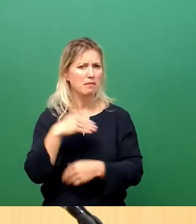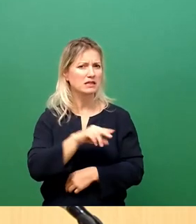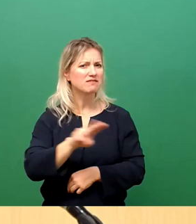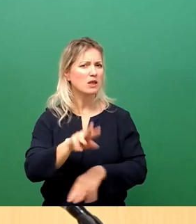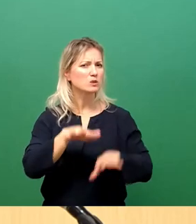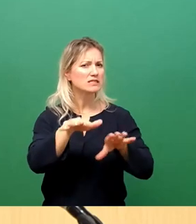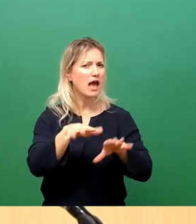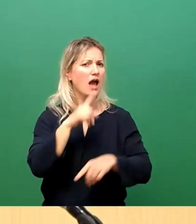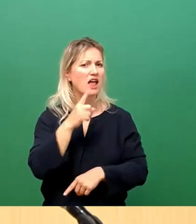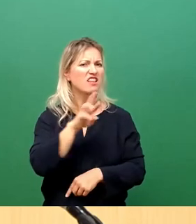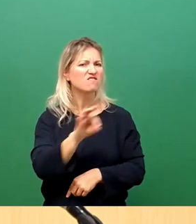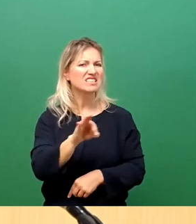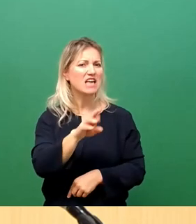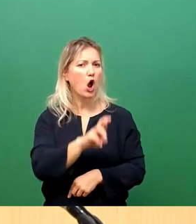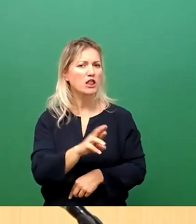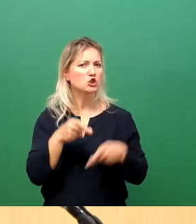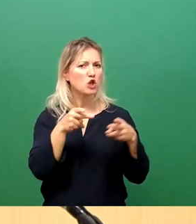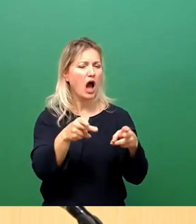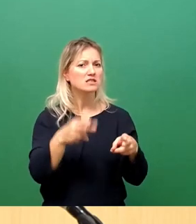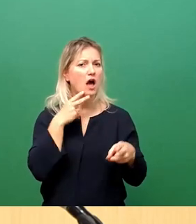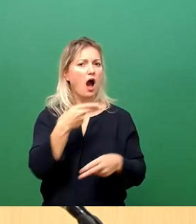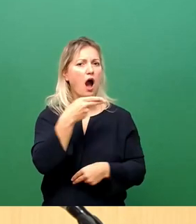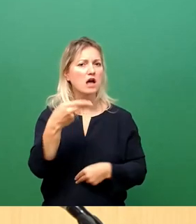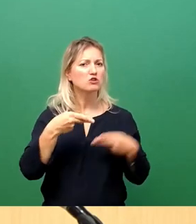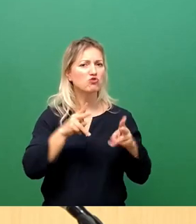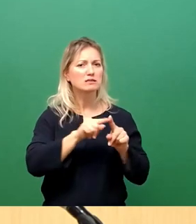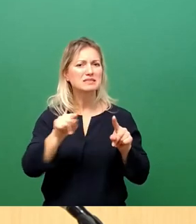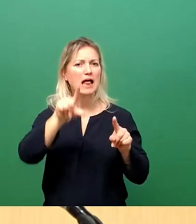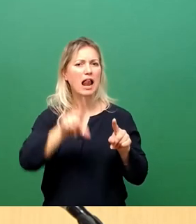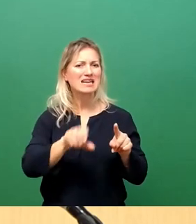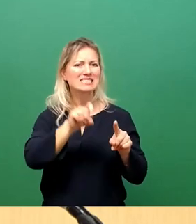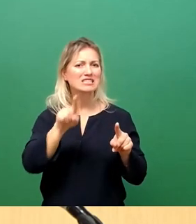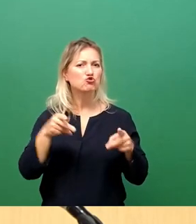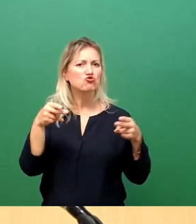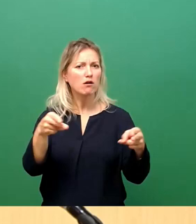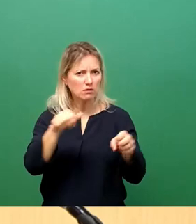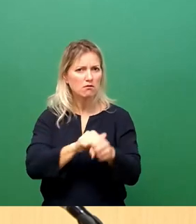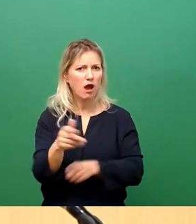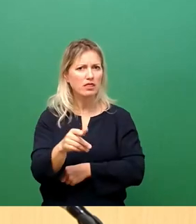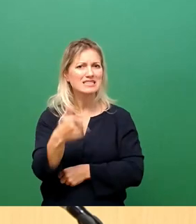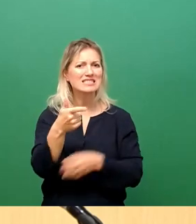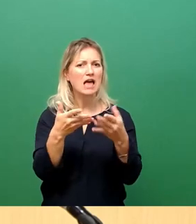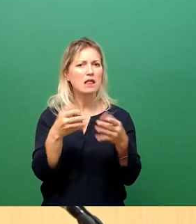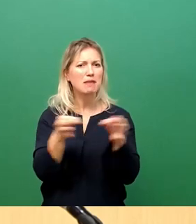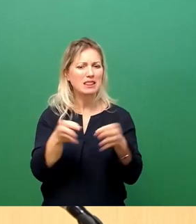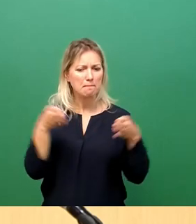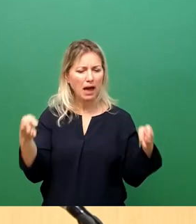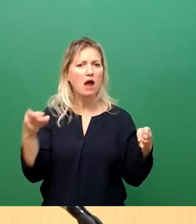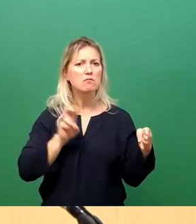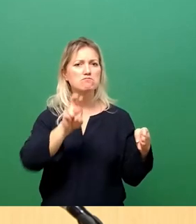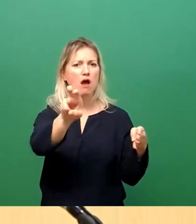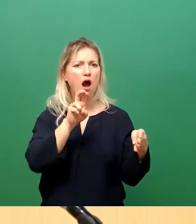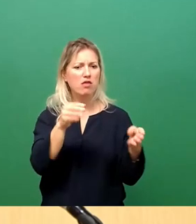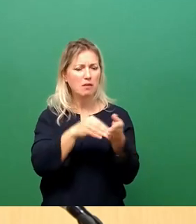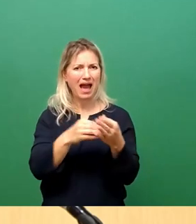saniert von der Hansa-Straße bis zur Liststraße, alles kein Problem. 10 Meter Breite, da fährt die Bahn, da fährt das Auto, daneben ist ein